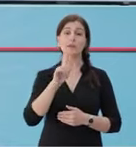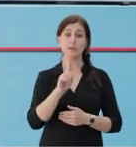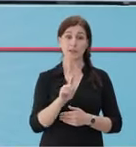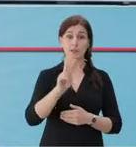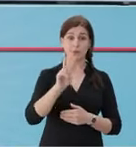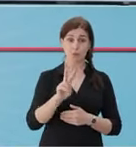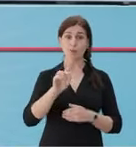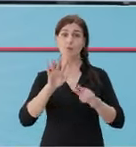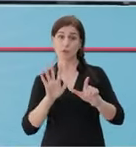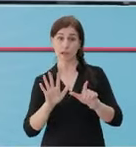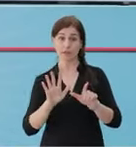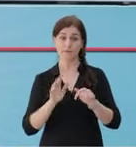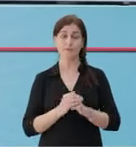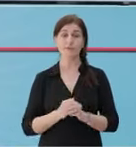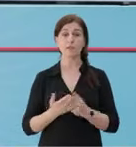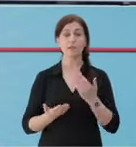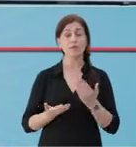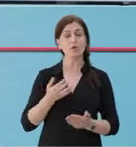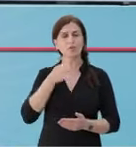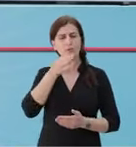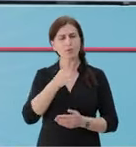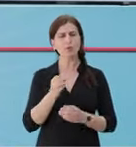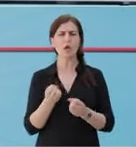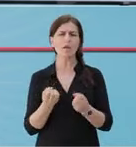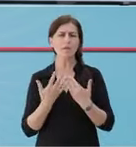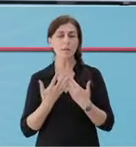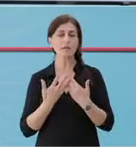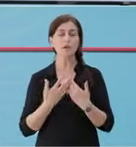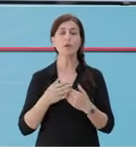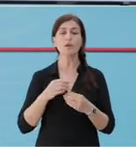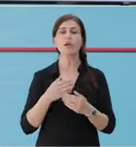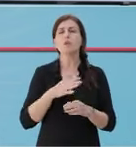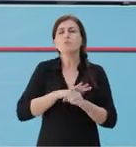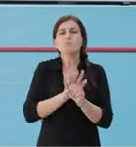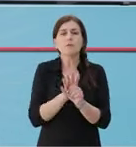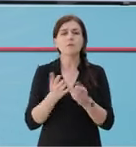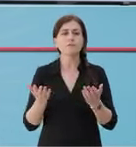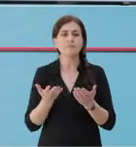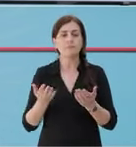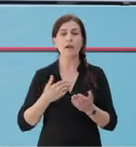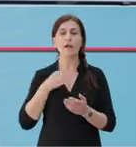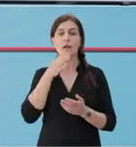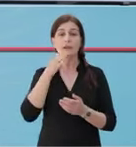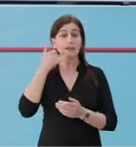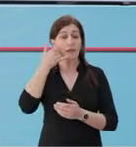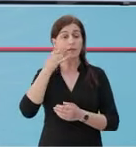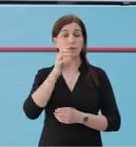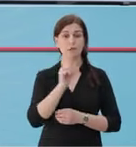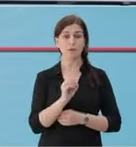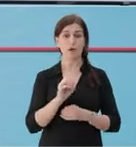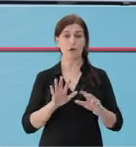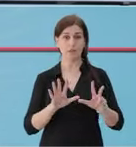telefononi numri në urgjensës 127. Për gjitho pytja apo informacion rreth COVID-19,